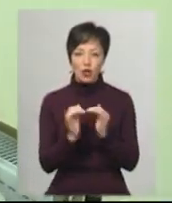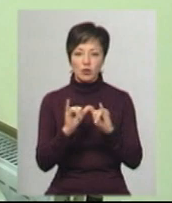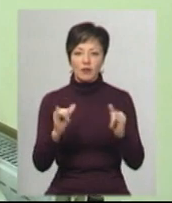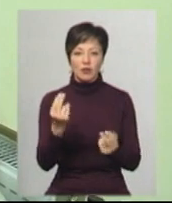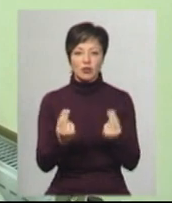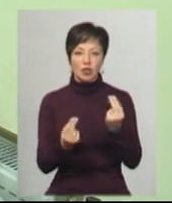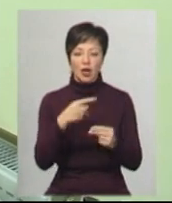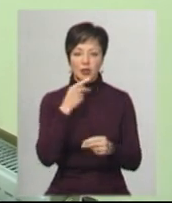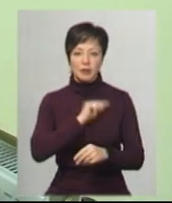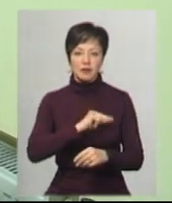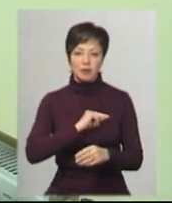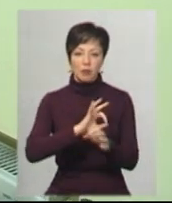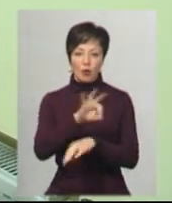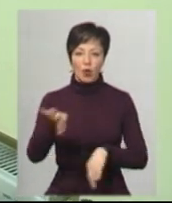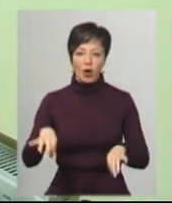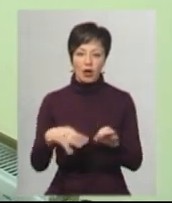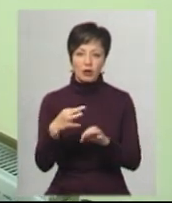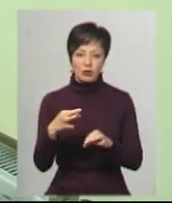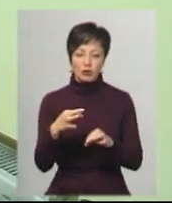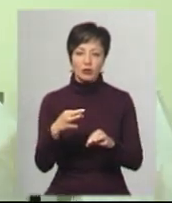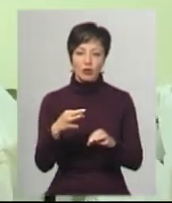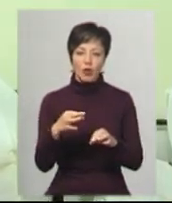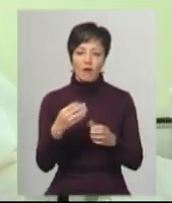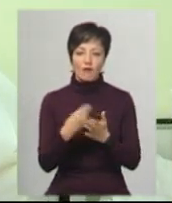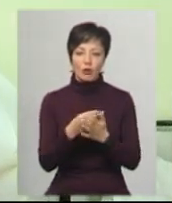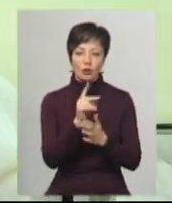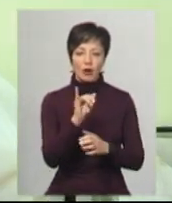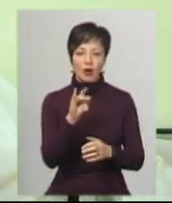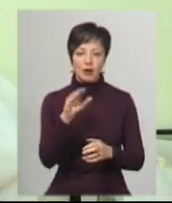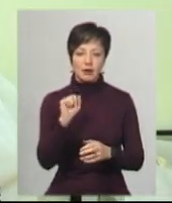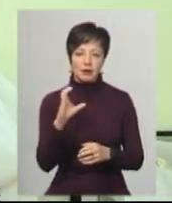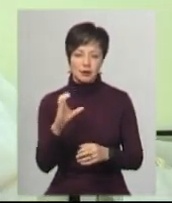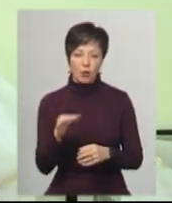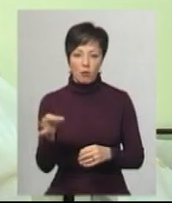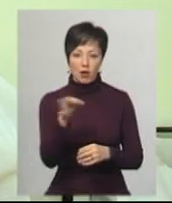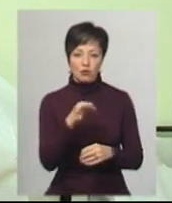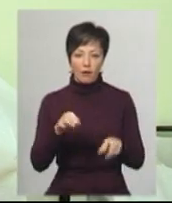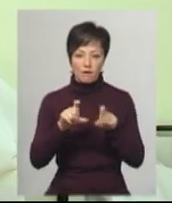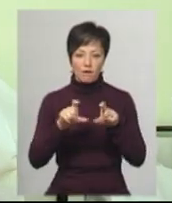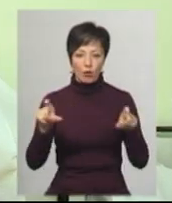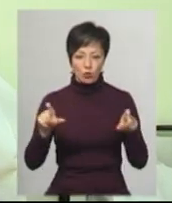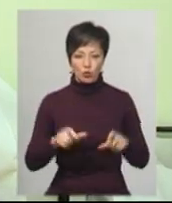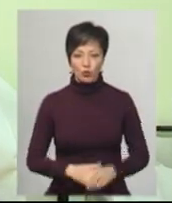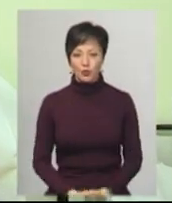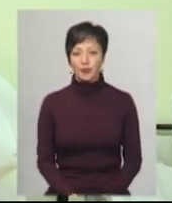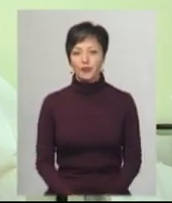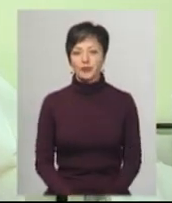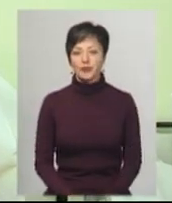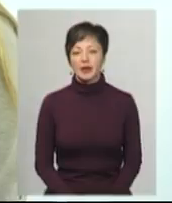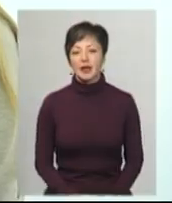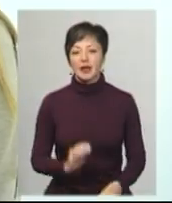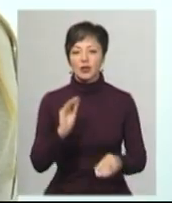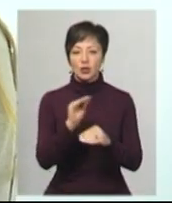працівниця проєкту «Соціально-педагогічна робота з дітьми та молоддю в Україні» Хмельницького обласного благодійного фонду «Карітас» Вікторія Боднарчук.